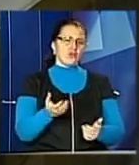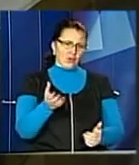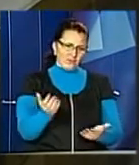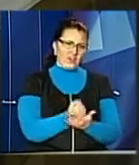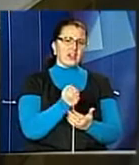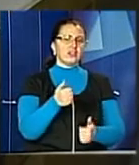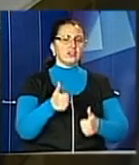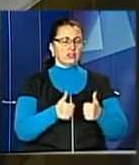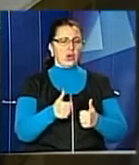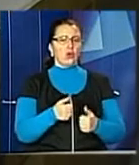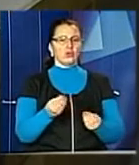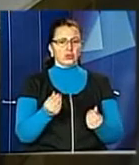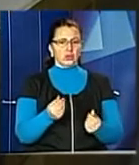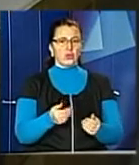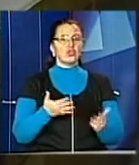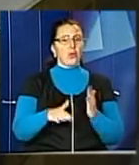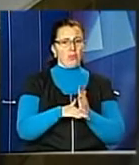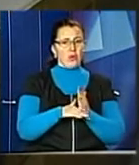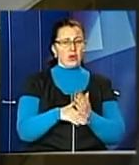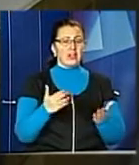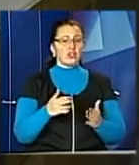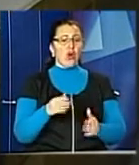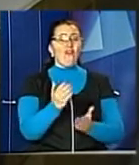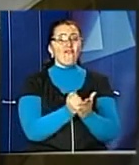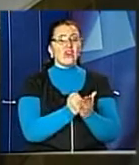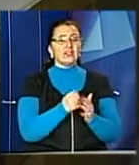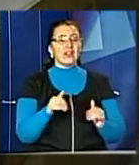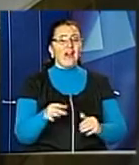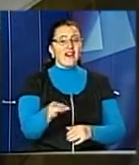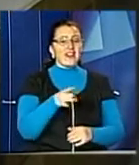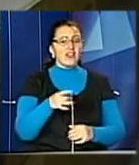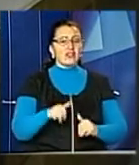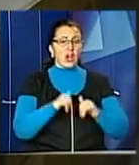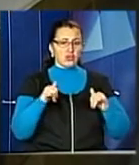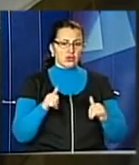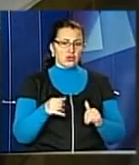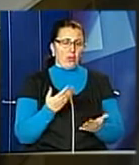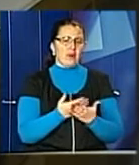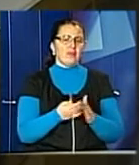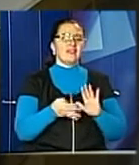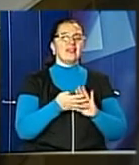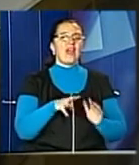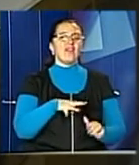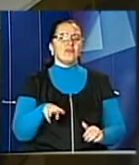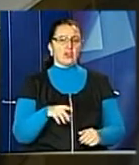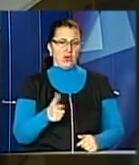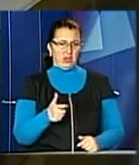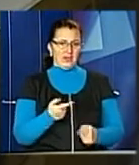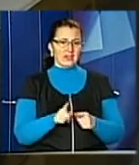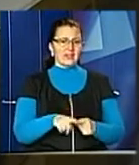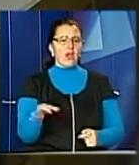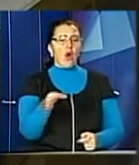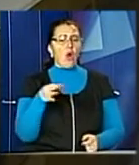проєкти, які в нас пішли з фонду регіонального розвитку, то це є сума коштів майже 9 мільйонів гривень. Це і